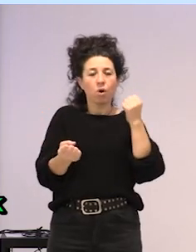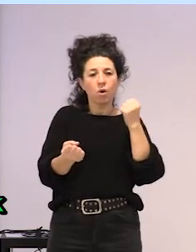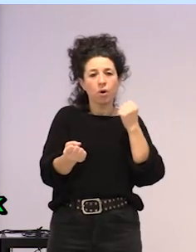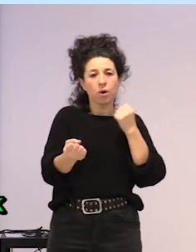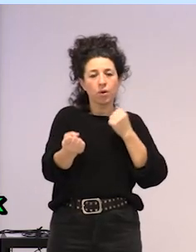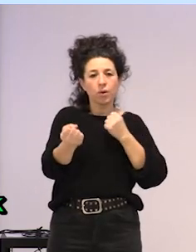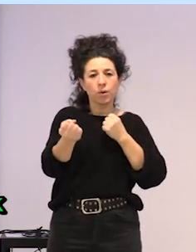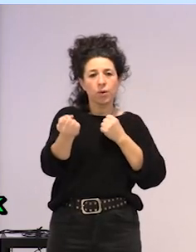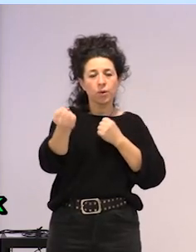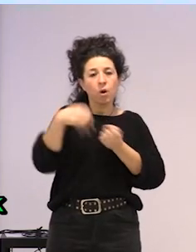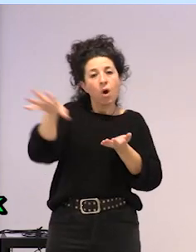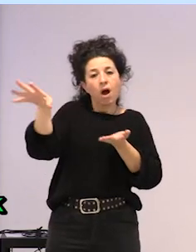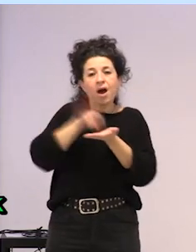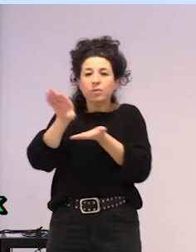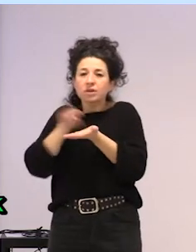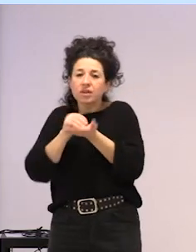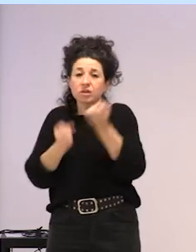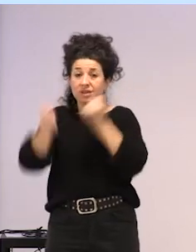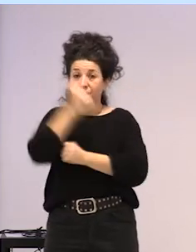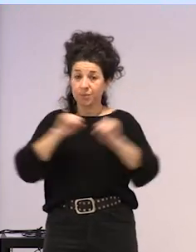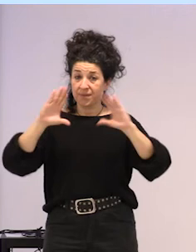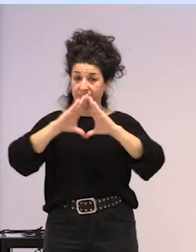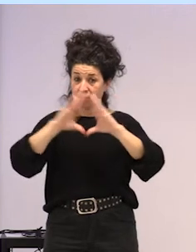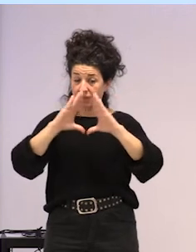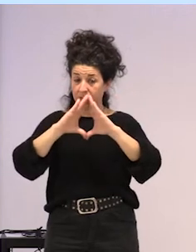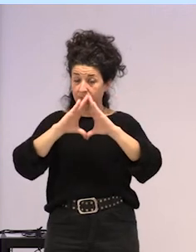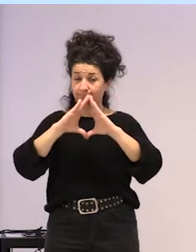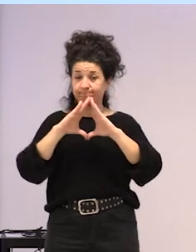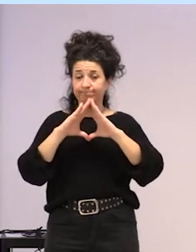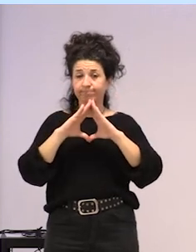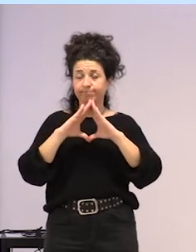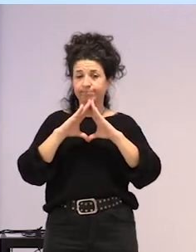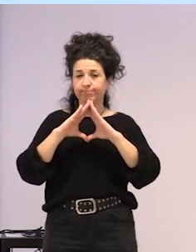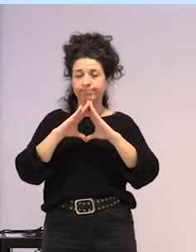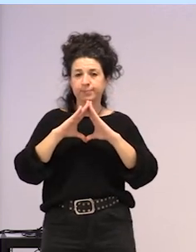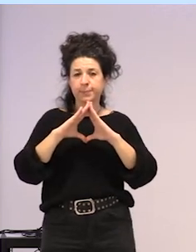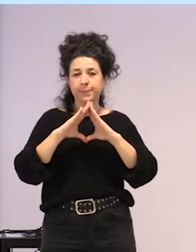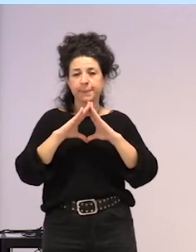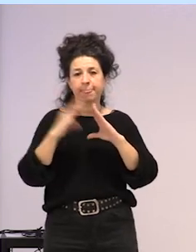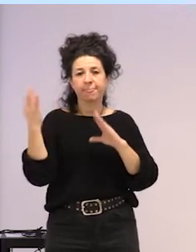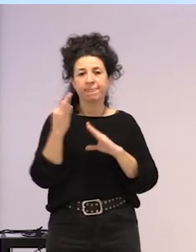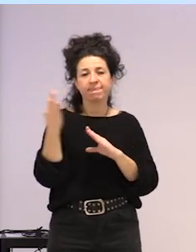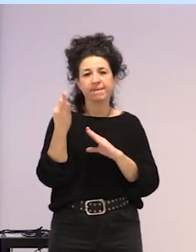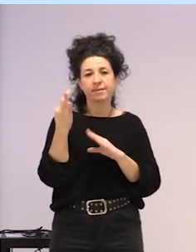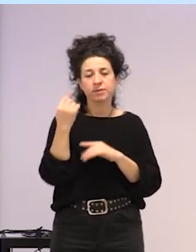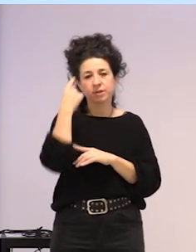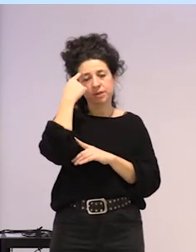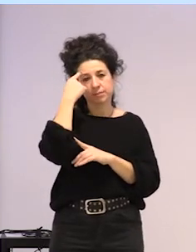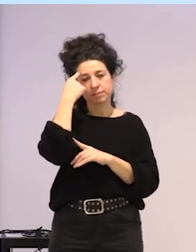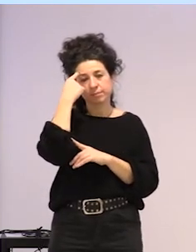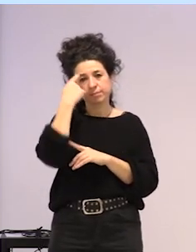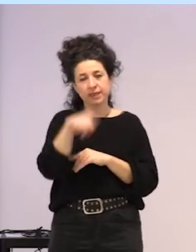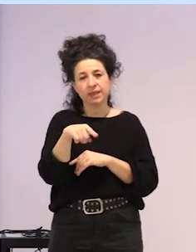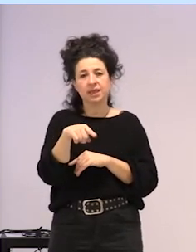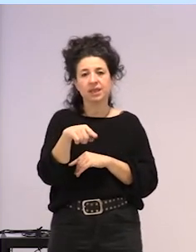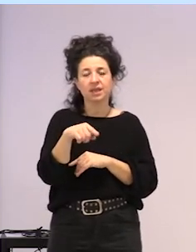ekarpenak aintzat hartzen baditugu, ba, bueno, kontutan hartu behar dugu, ba, hori ez